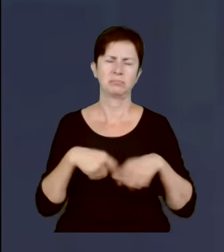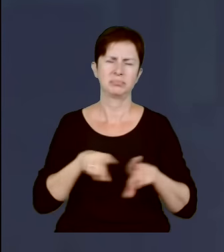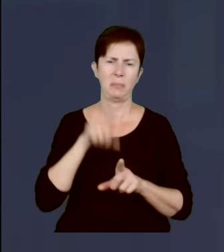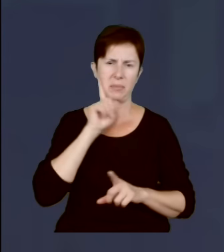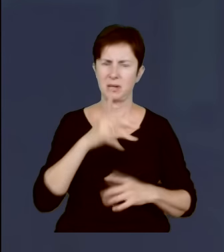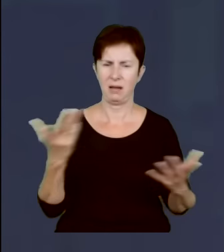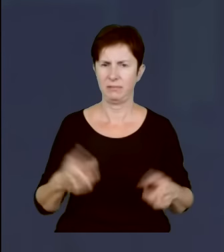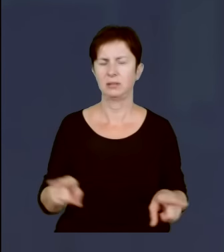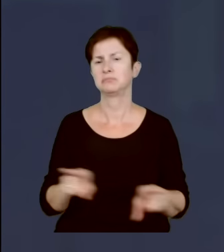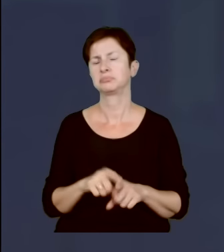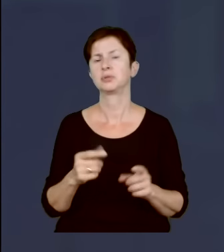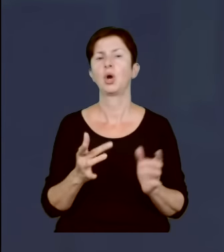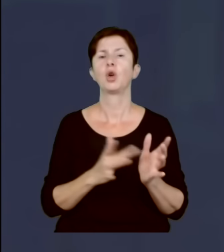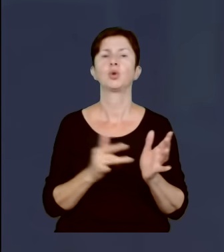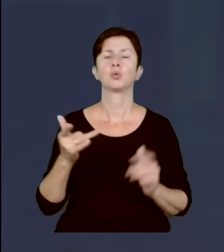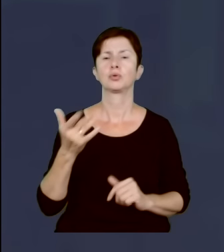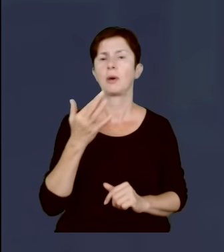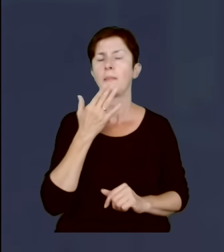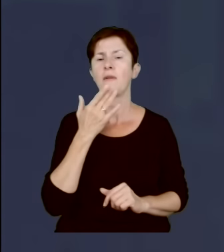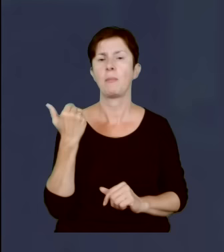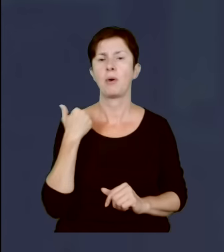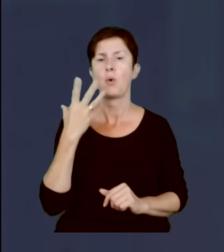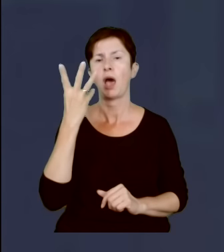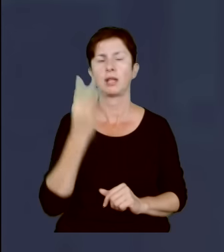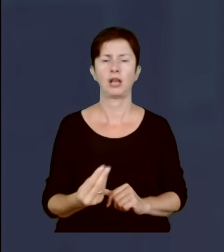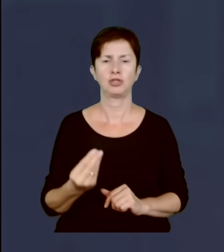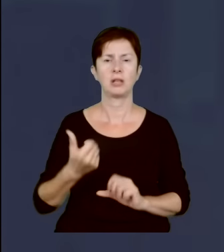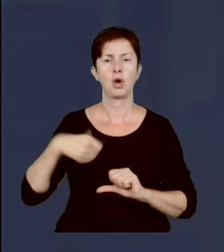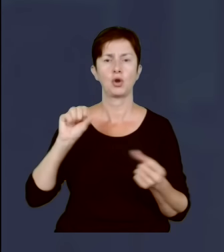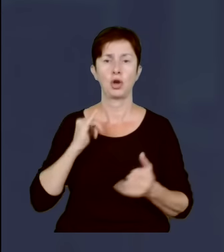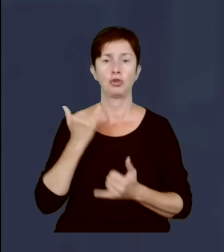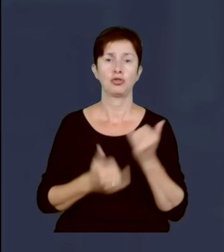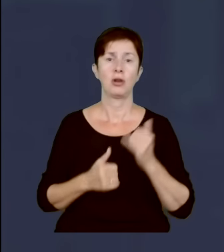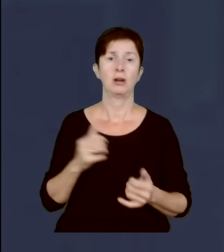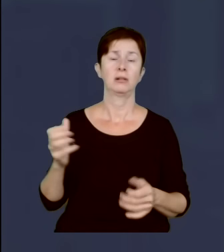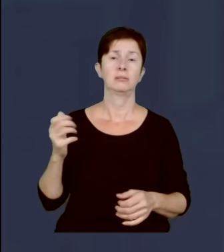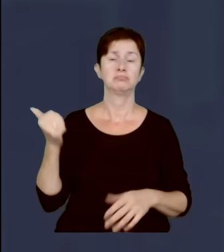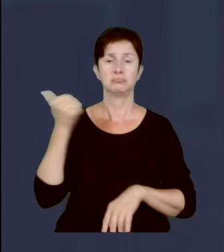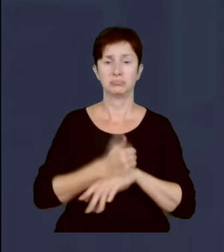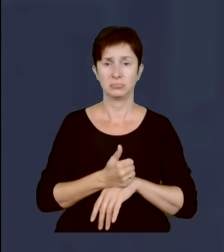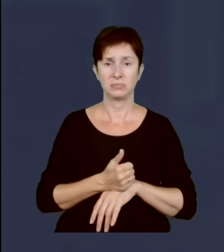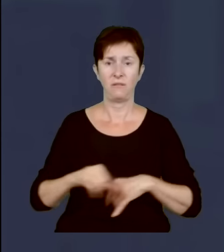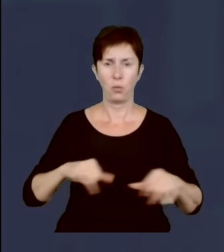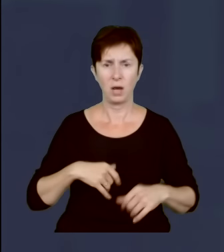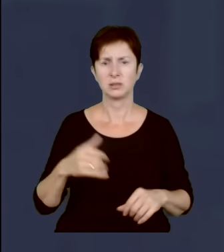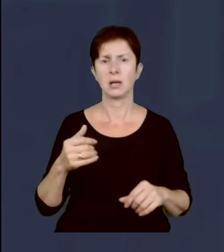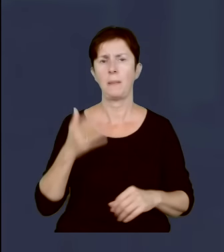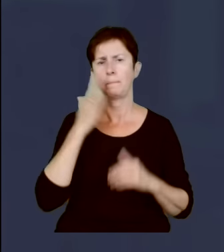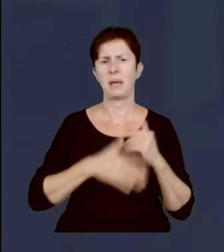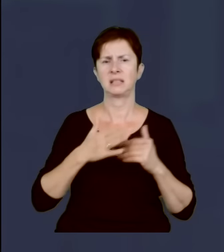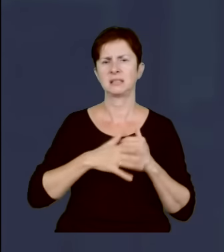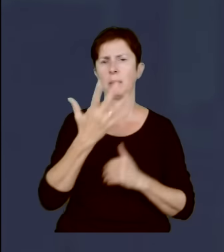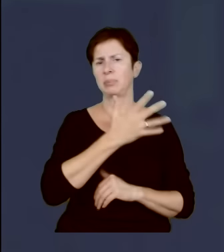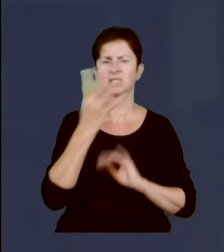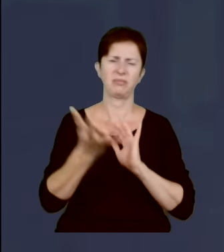Donalda Tuska z jesieni ubiegłego roku, że jeżeli obejmie władzę, to benzyna będzie kosztowała 5,19. Albo